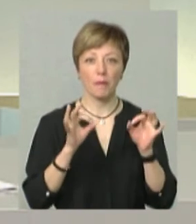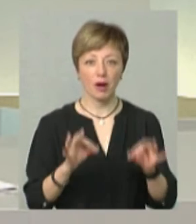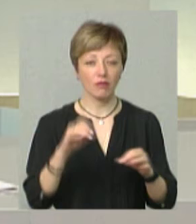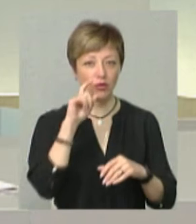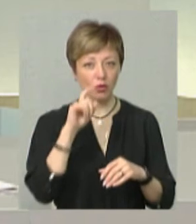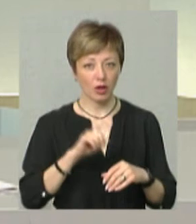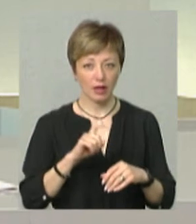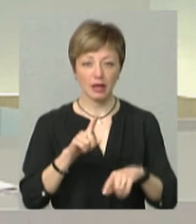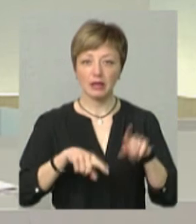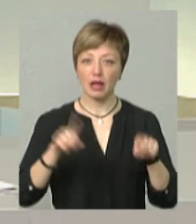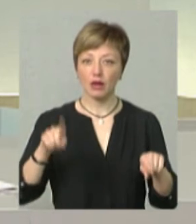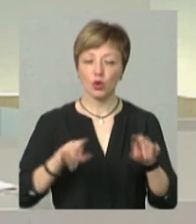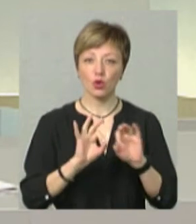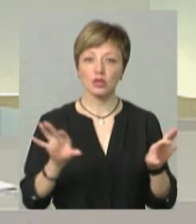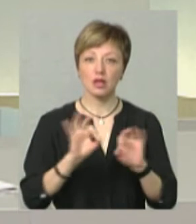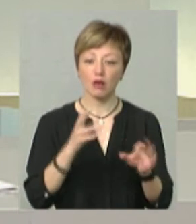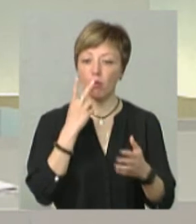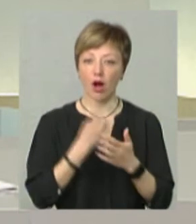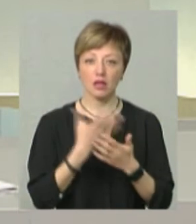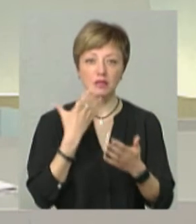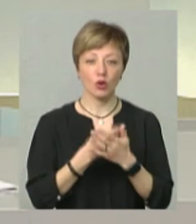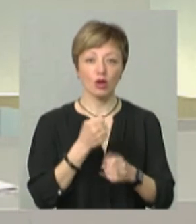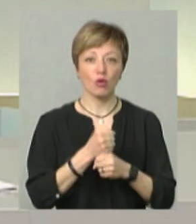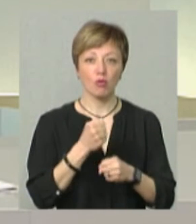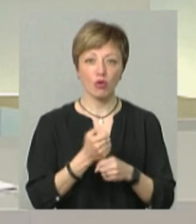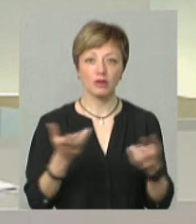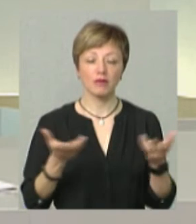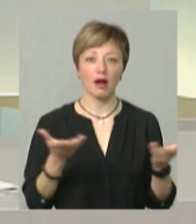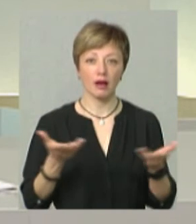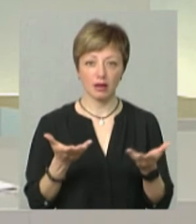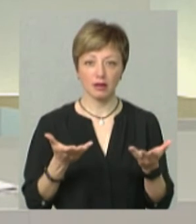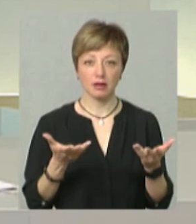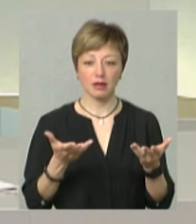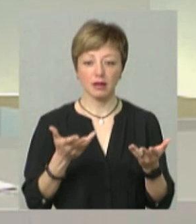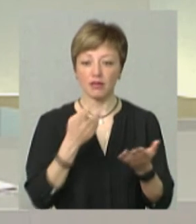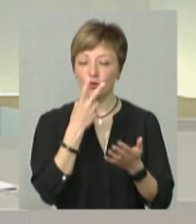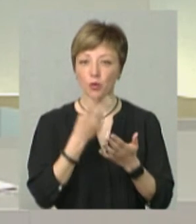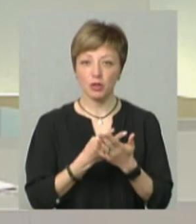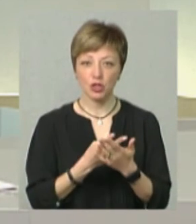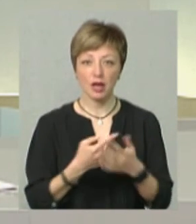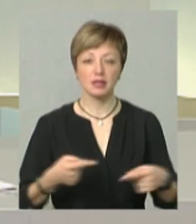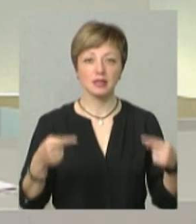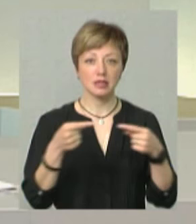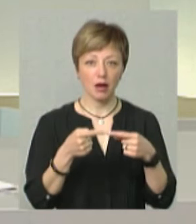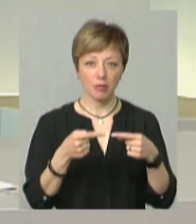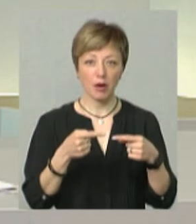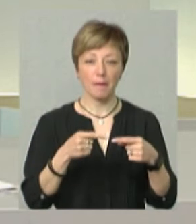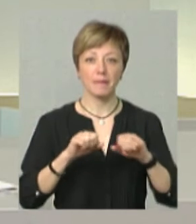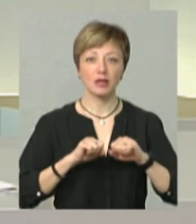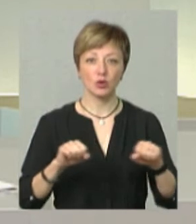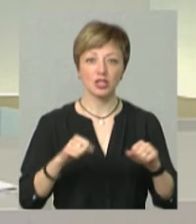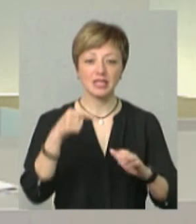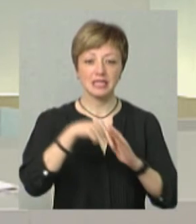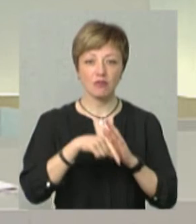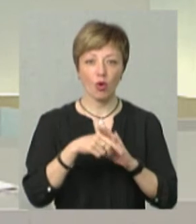Україні. Дехто показує свої роботи, в яких відображається саме патріотична